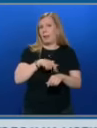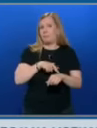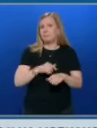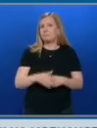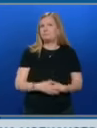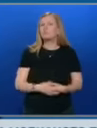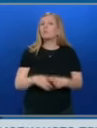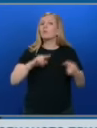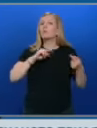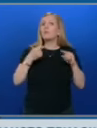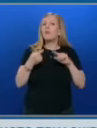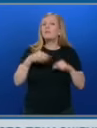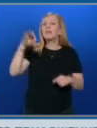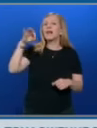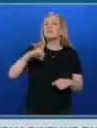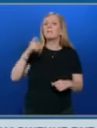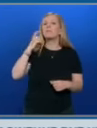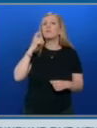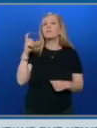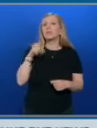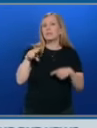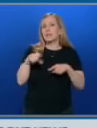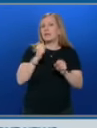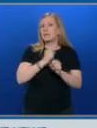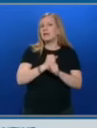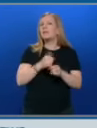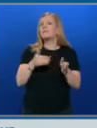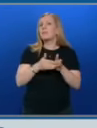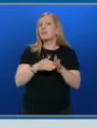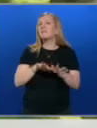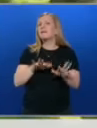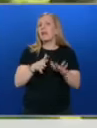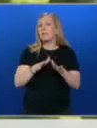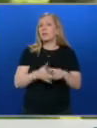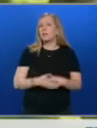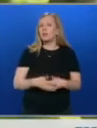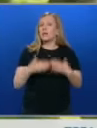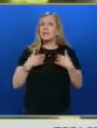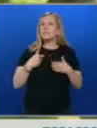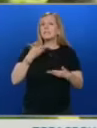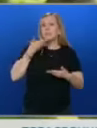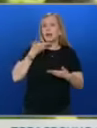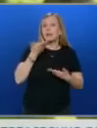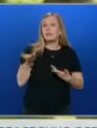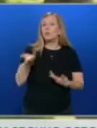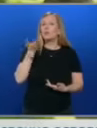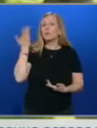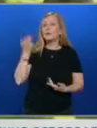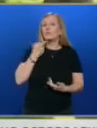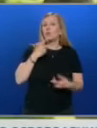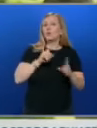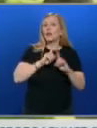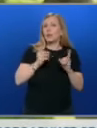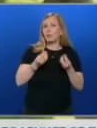съдиите успорват и качествата на Борислав Сарафов за поста, макар и временно, но обвинител номер едно. Ние сме заявили много отдавна защо не е